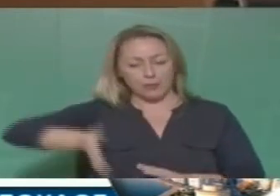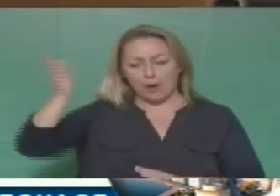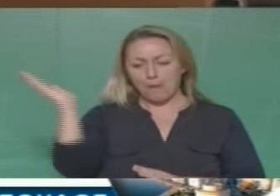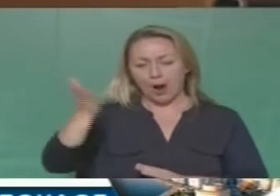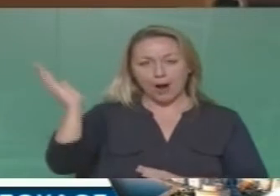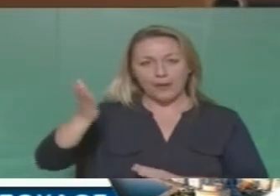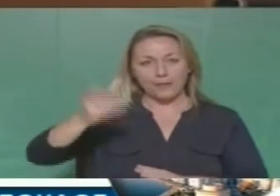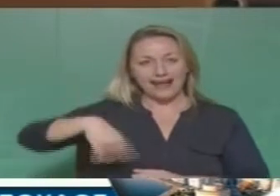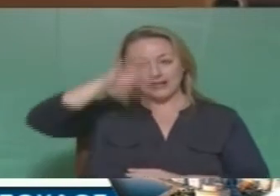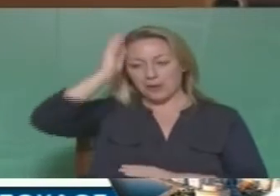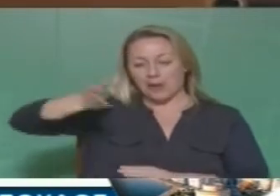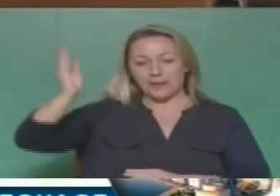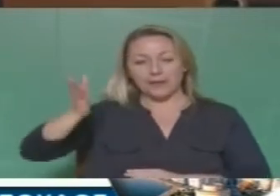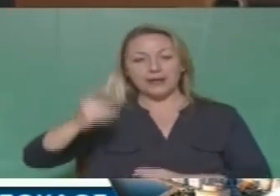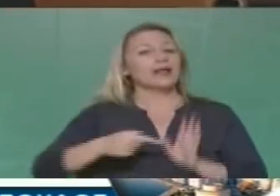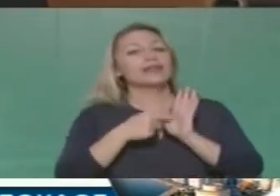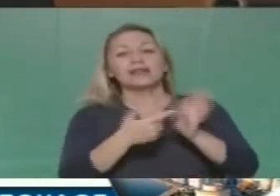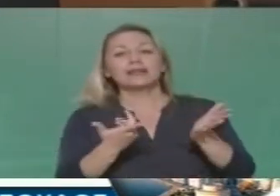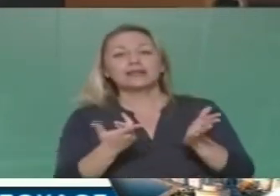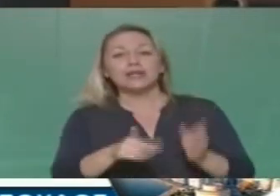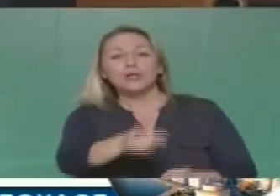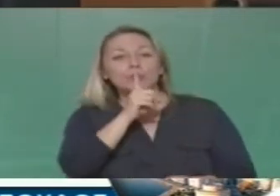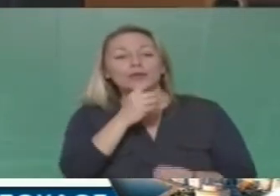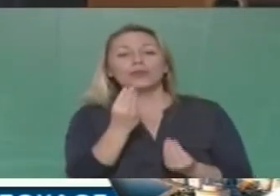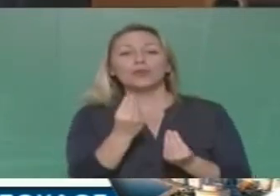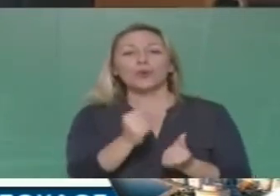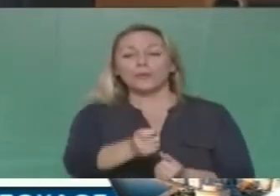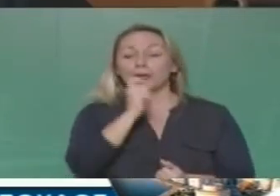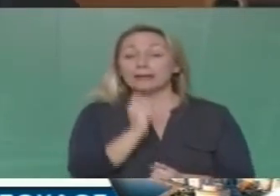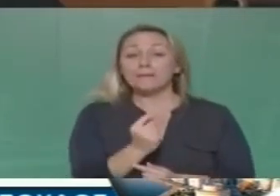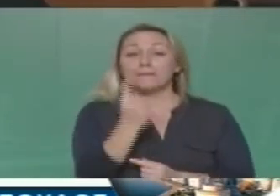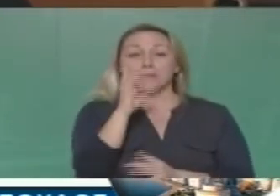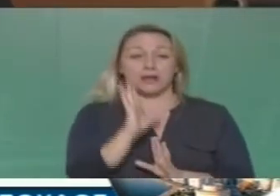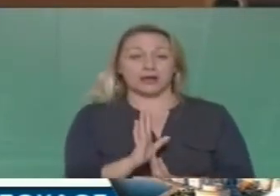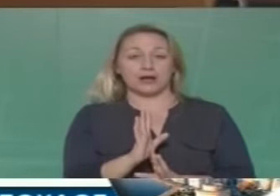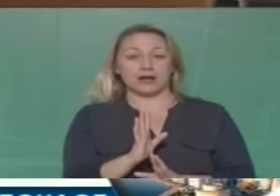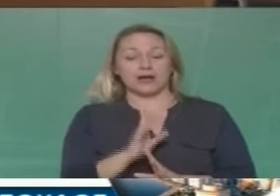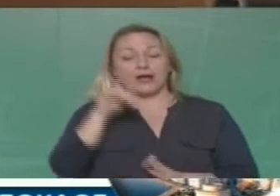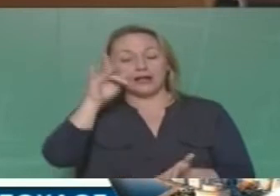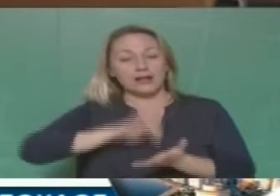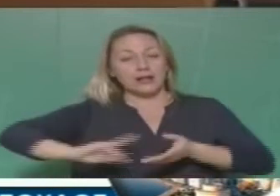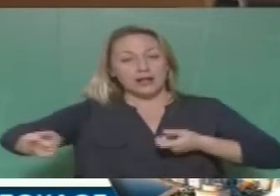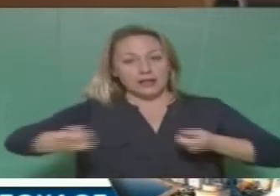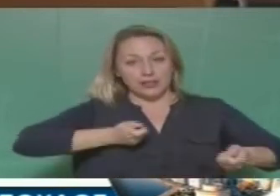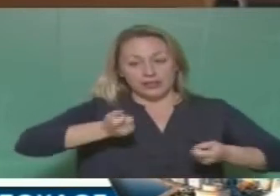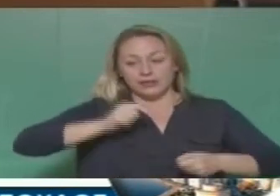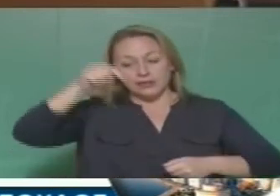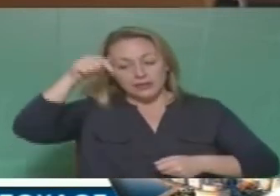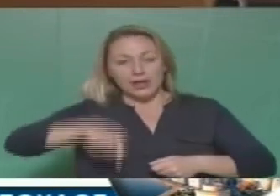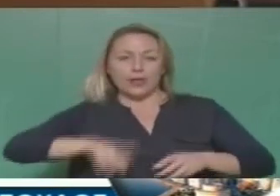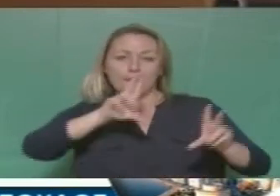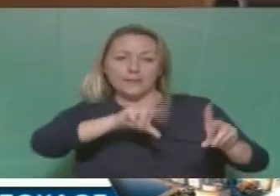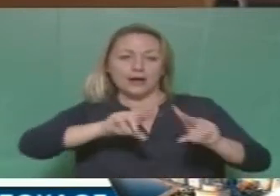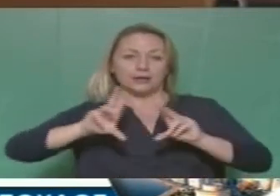ξαναγυρνάω στο πρώτο θέμα. Το ενιαίο της πολιτικής. Το οποίο εκφράζεται και στην κεντρική διοίκηση και στην τοπική διοίκηση.